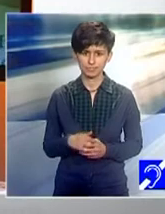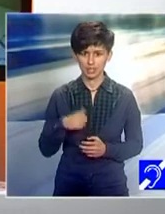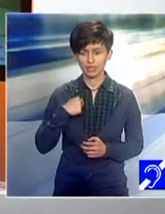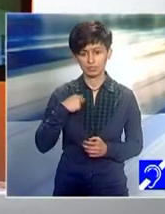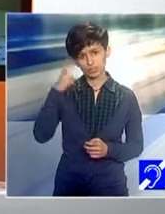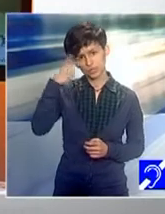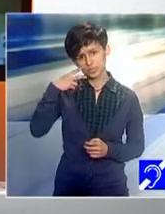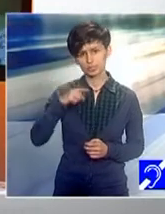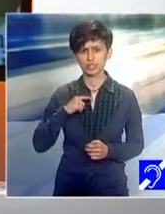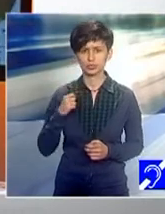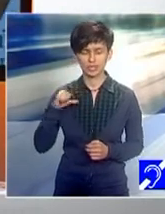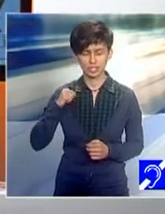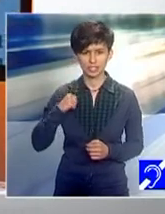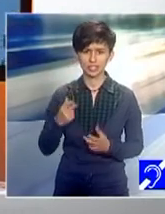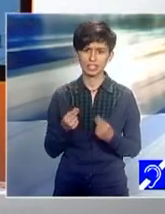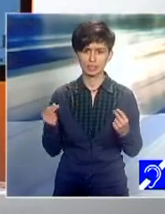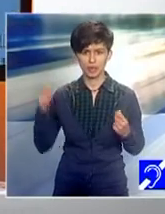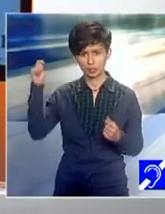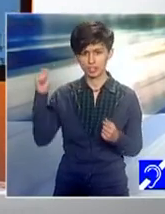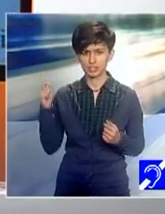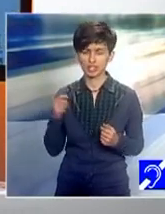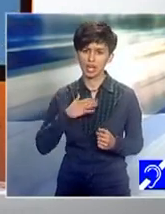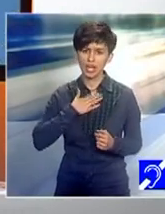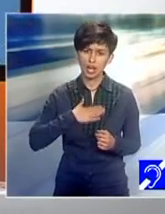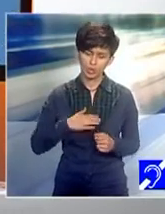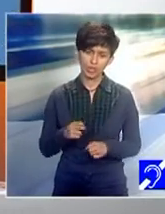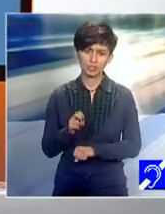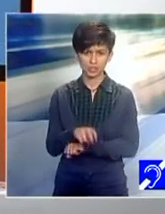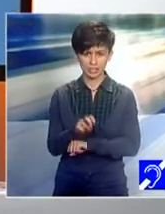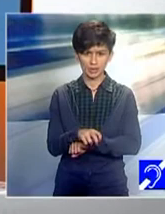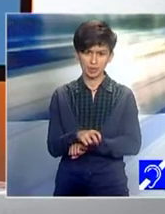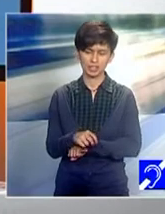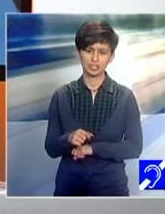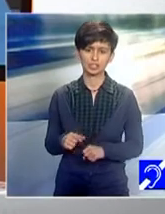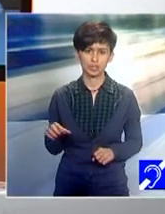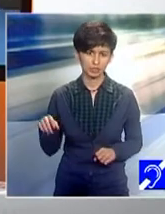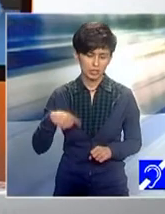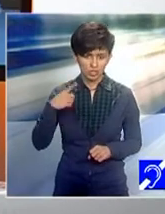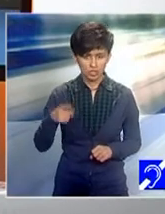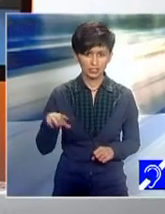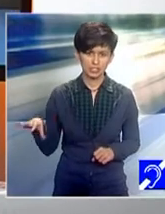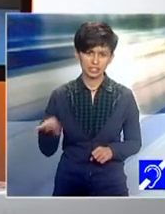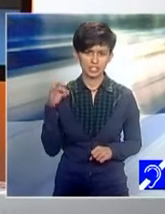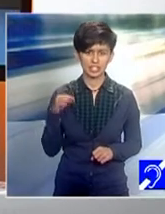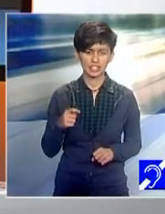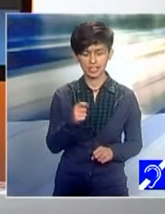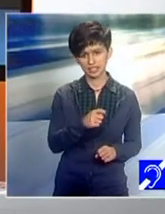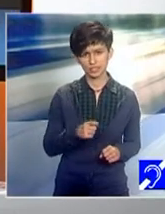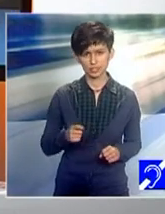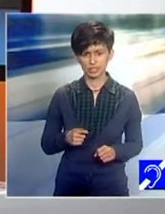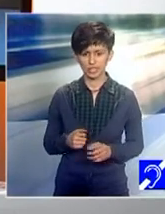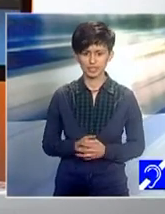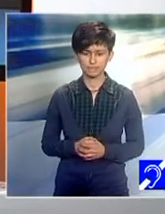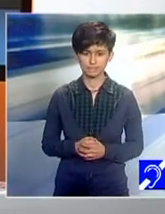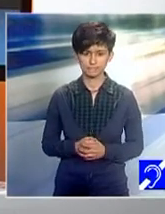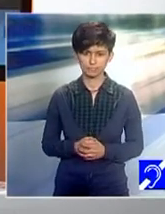țări, care și-au exprimat dorința de a participa și, mă rog, până la urmă au fost și selectați în cadrul acestui proiect. Cine sunt